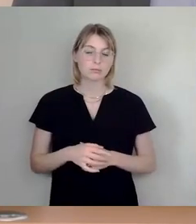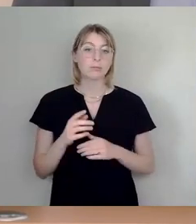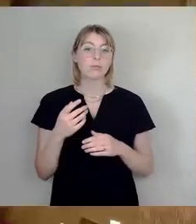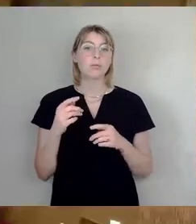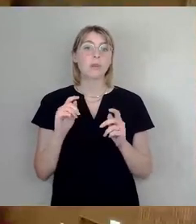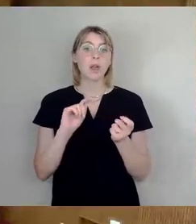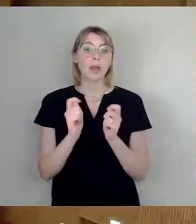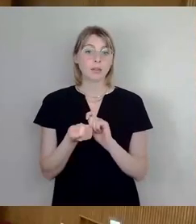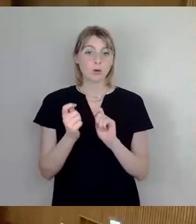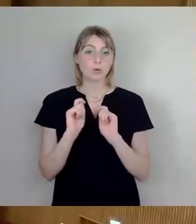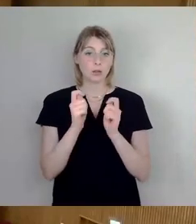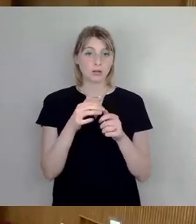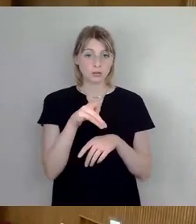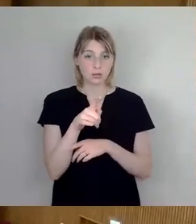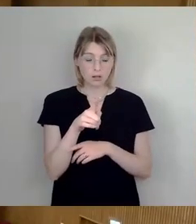Lazinski.